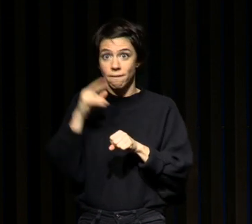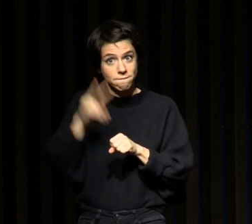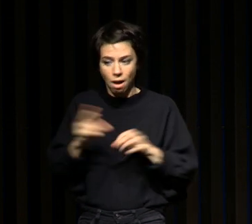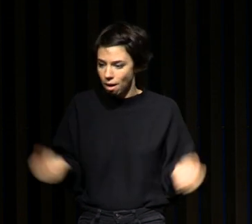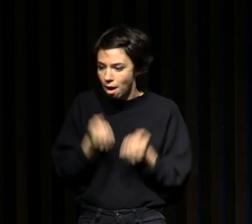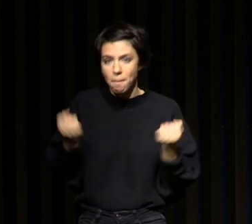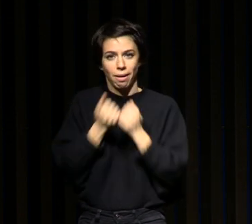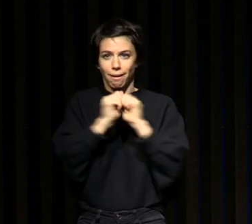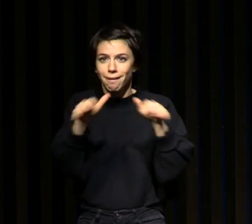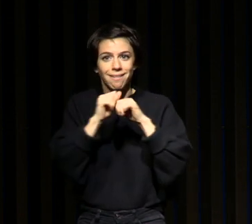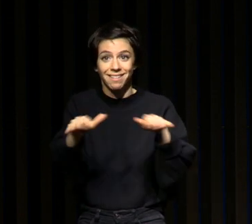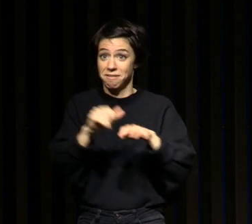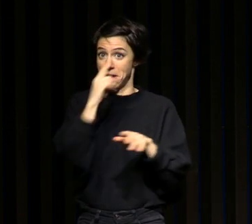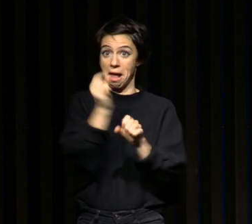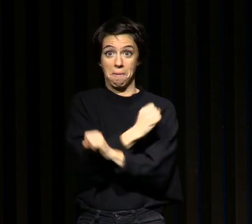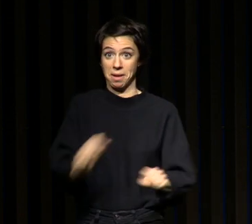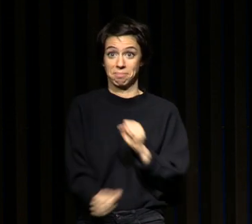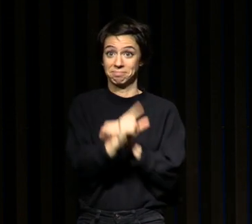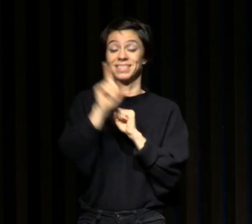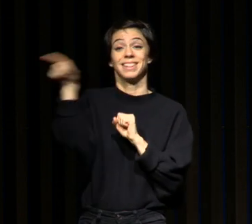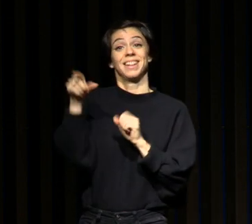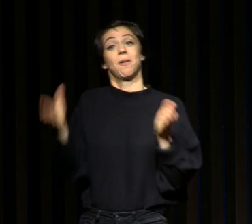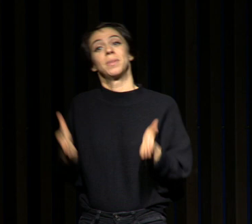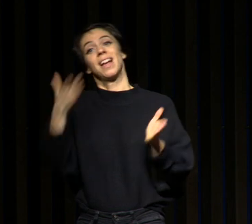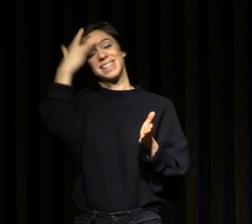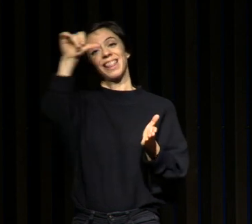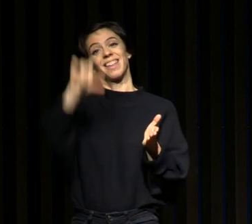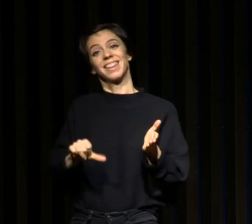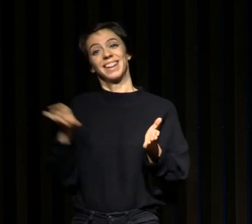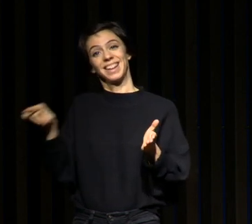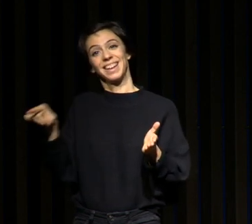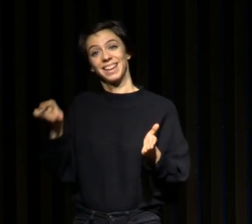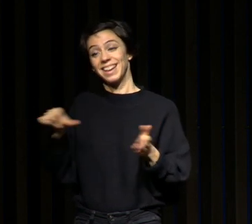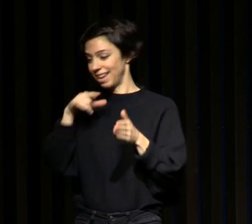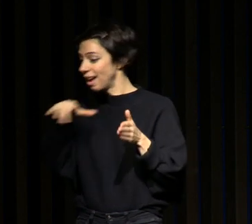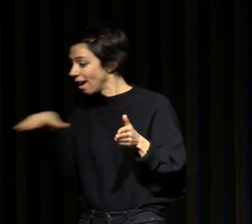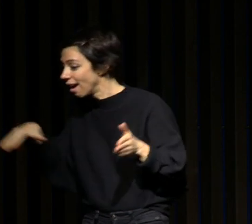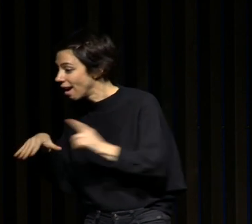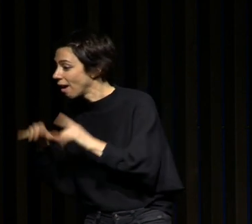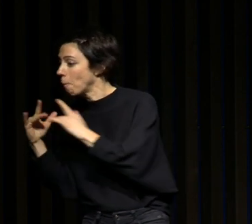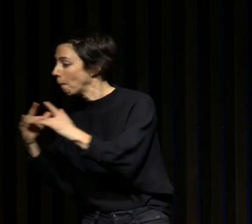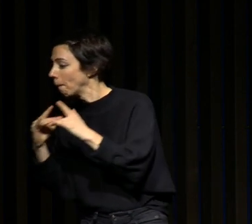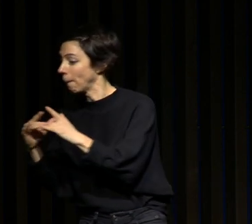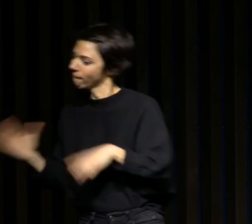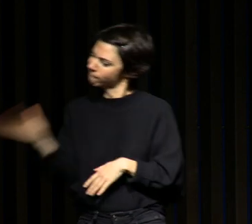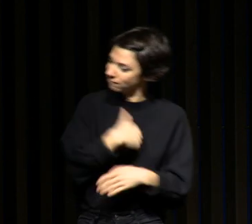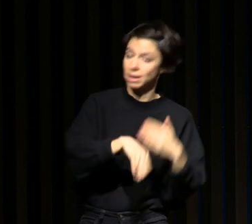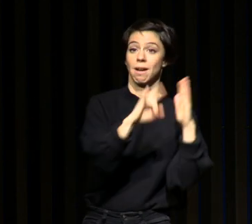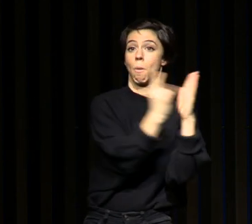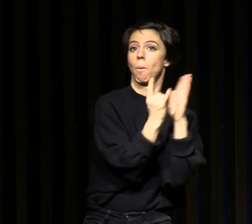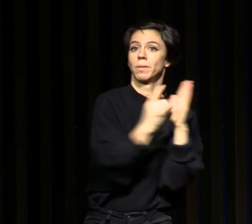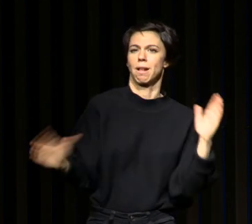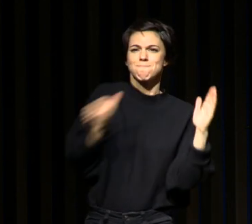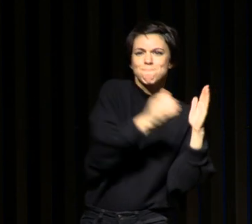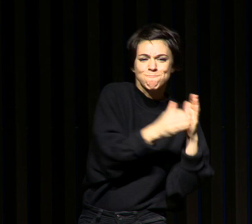comme par exemple vider le laboratoire de sommeil de Saint-André pour l'installer dans l'hôtel Campagny l'été. On a fait toute une série de publications